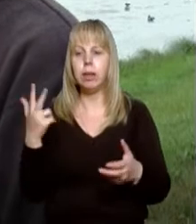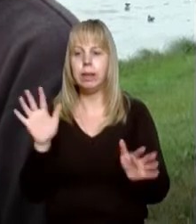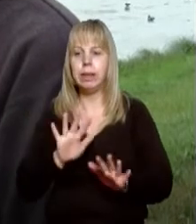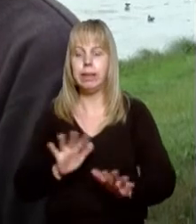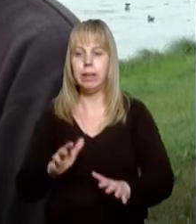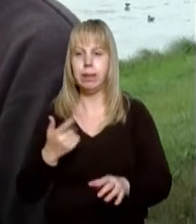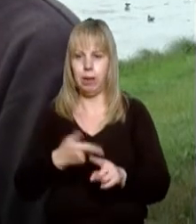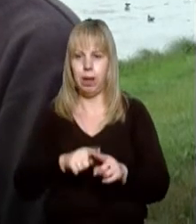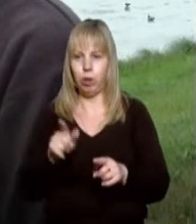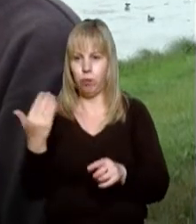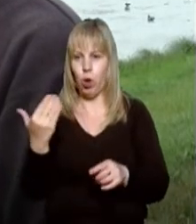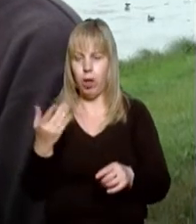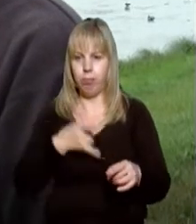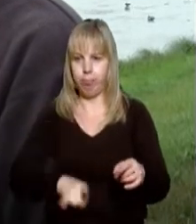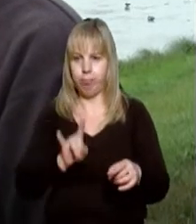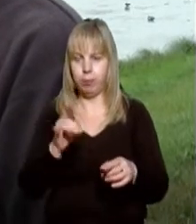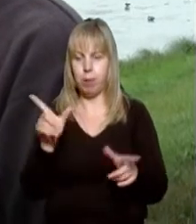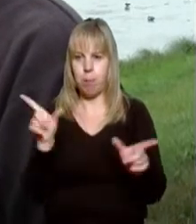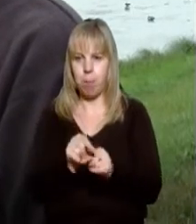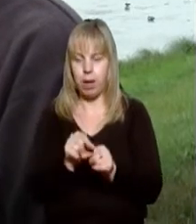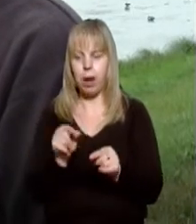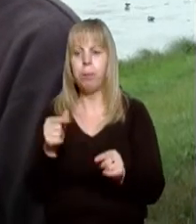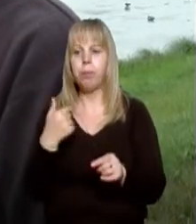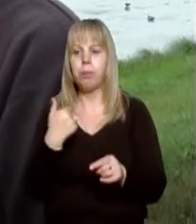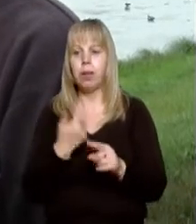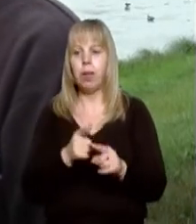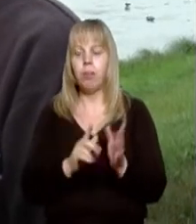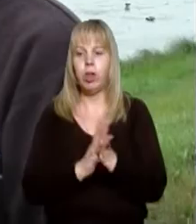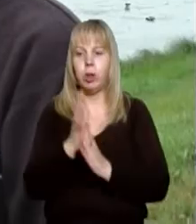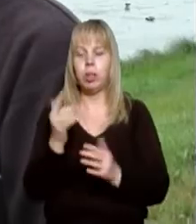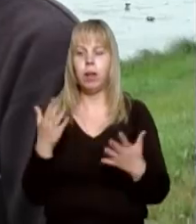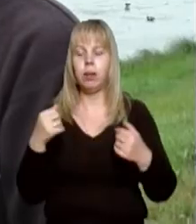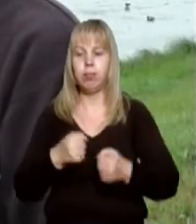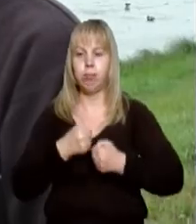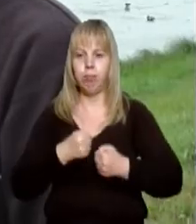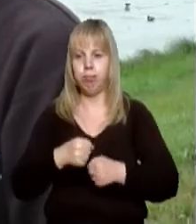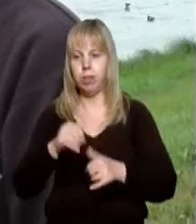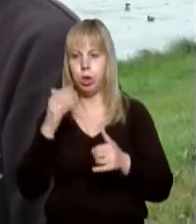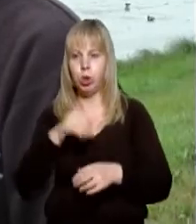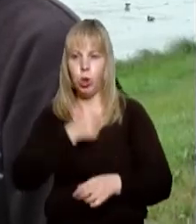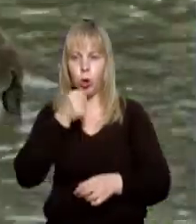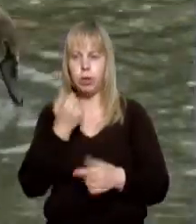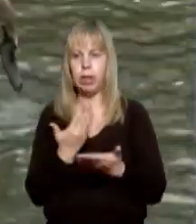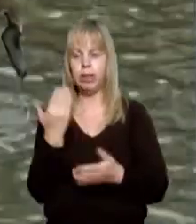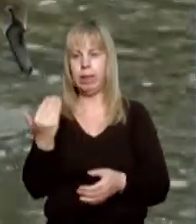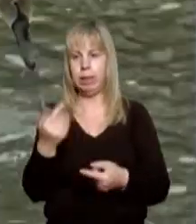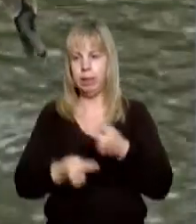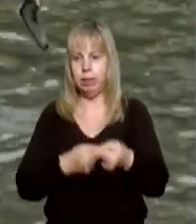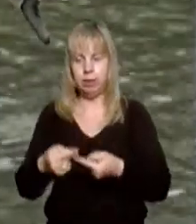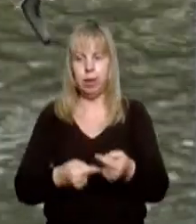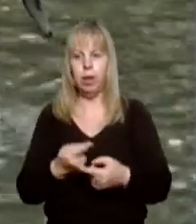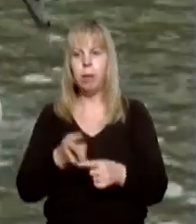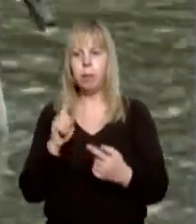сірі – це цієї пари. Ну, бо вони за рік виростають такі вже великі, як дорослі, так що це мають бути їхні. Тобто вони